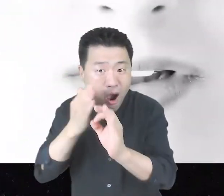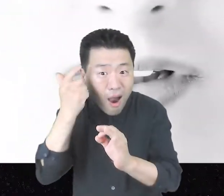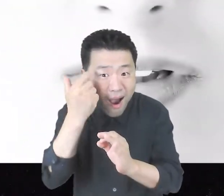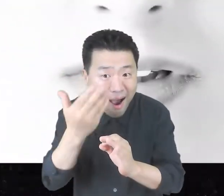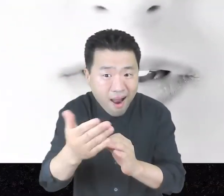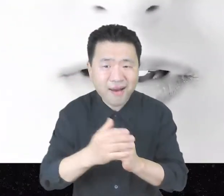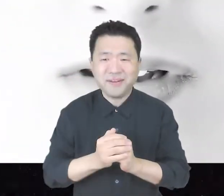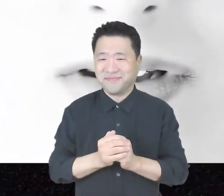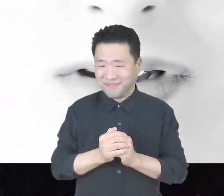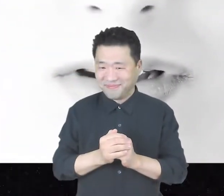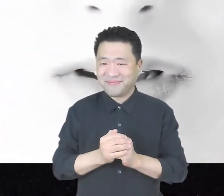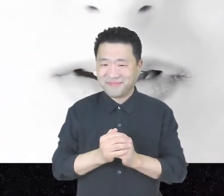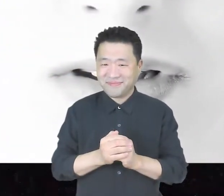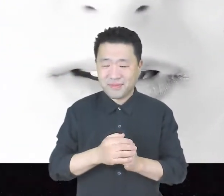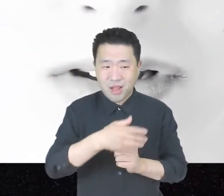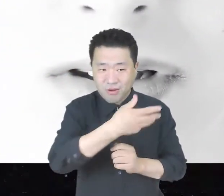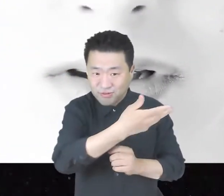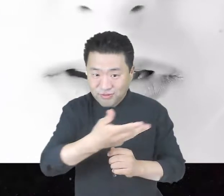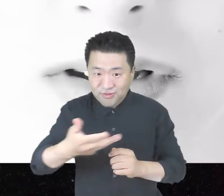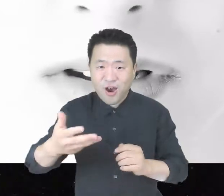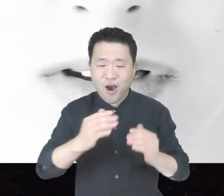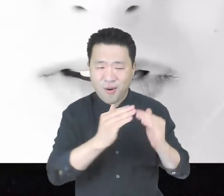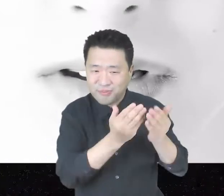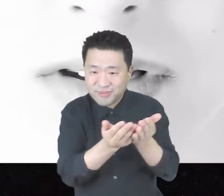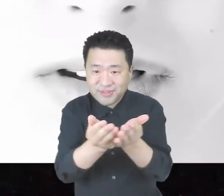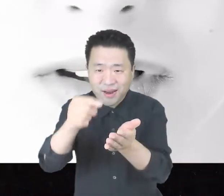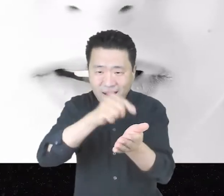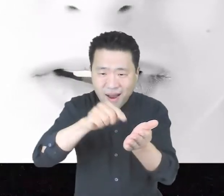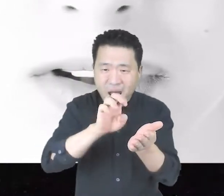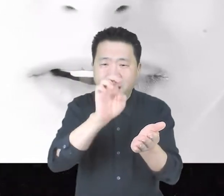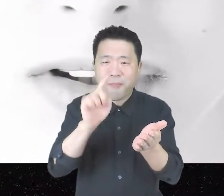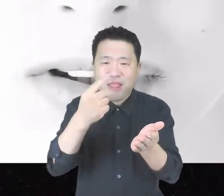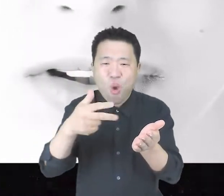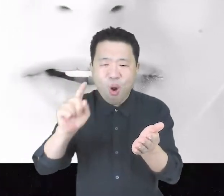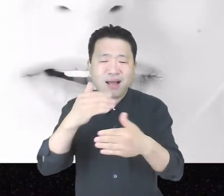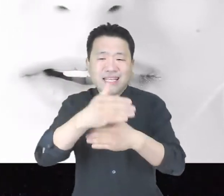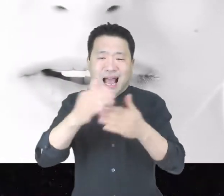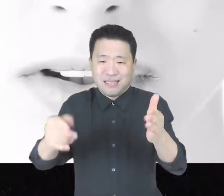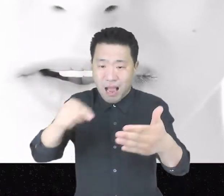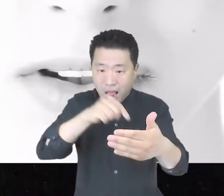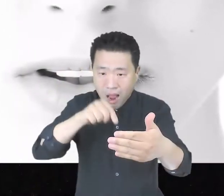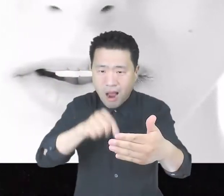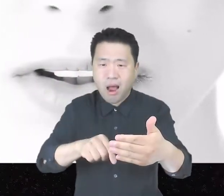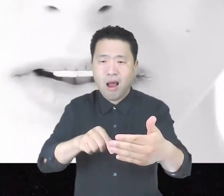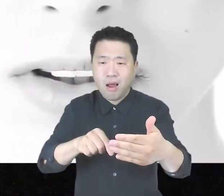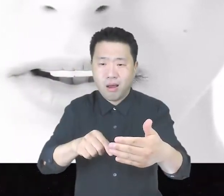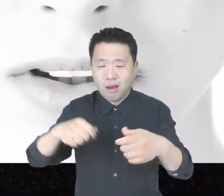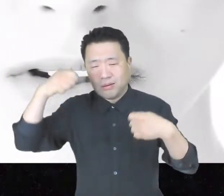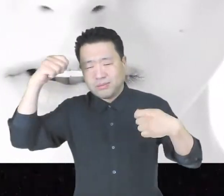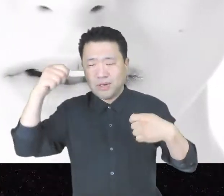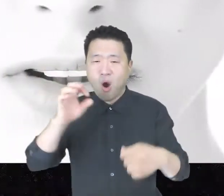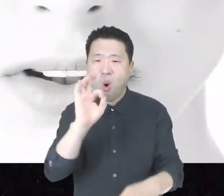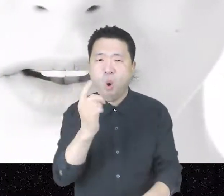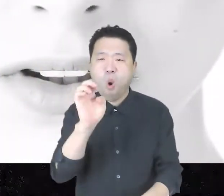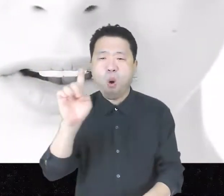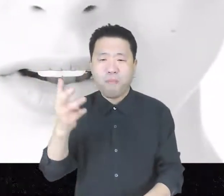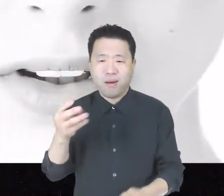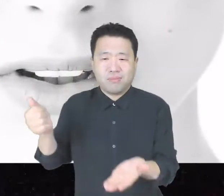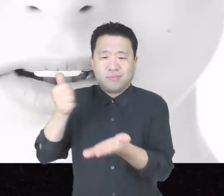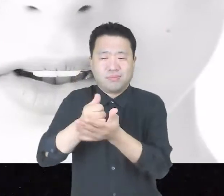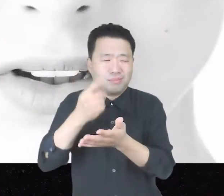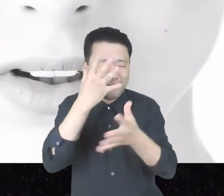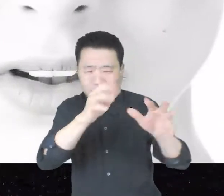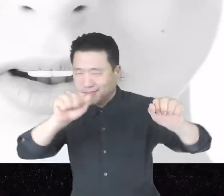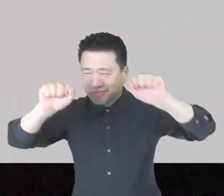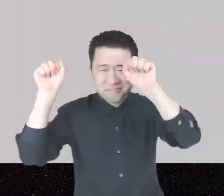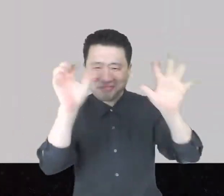센강 유람선 공연장 판도라의 상자. 의미심장한 이름의 이 공연장에서는 오팔이라는 최면사가 신비로운